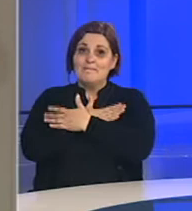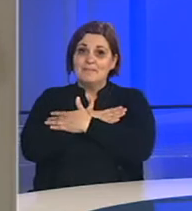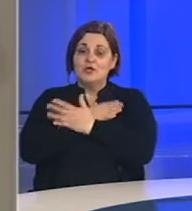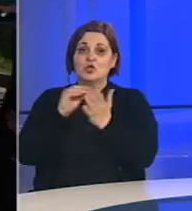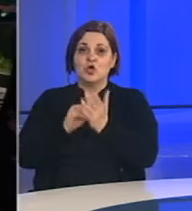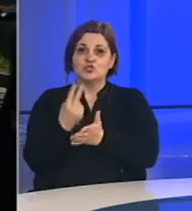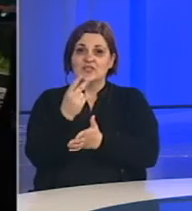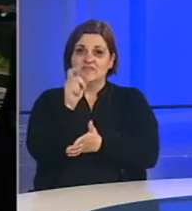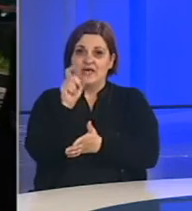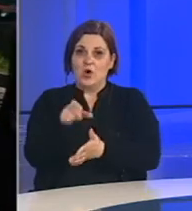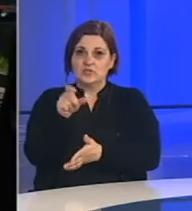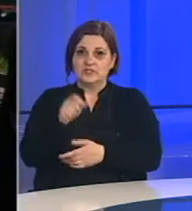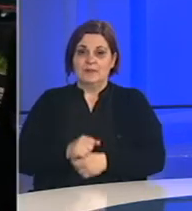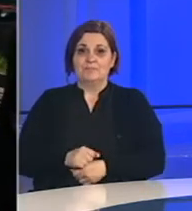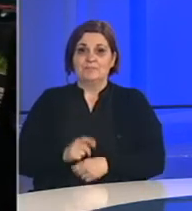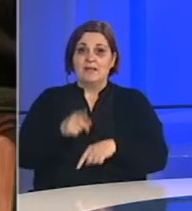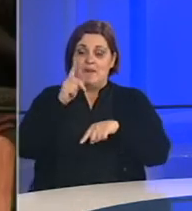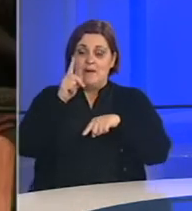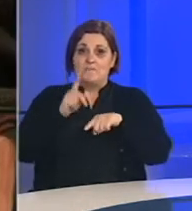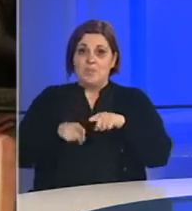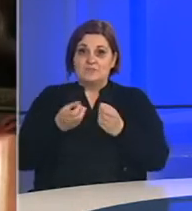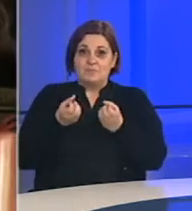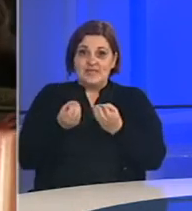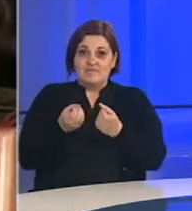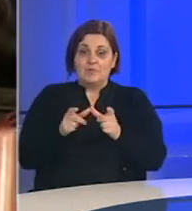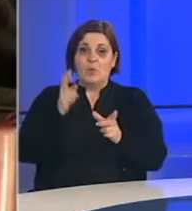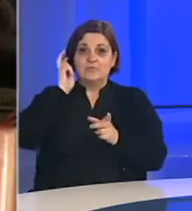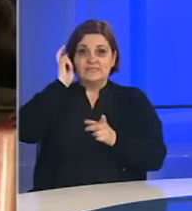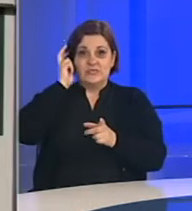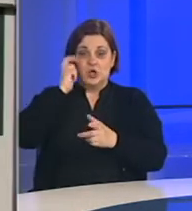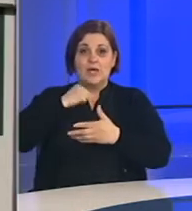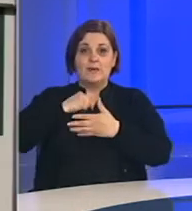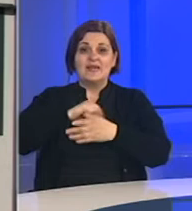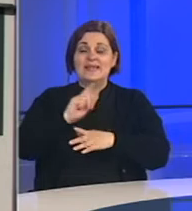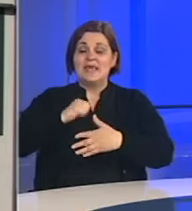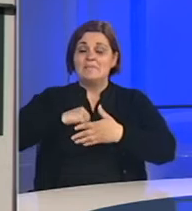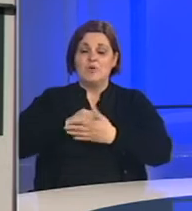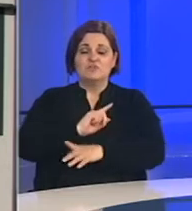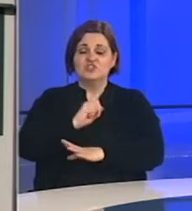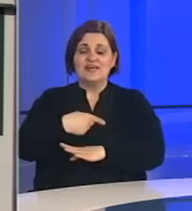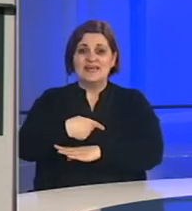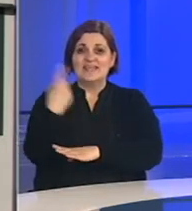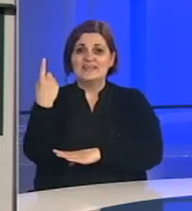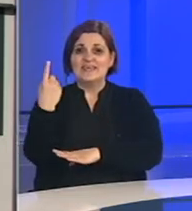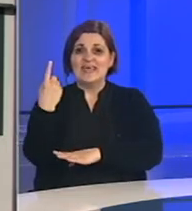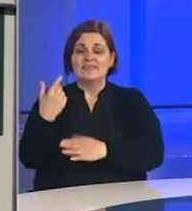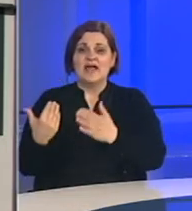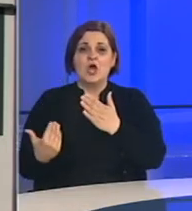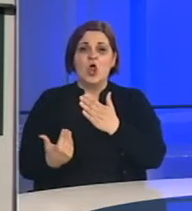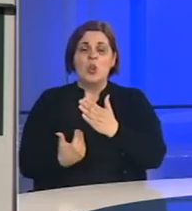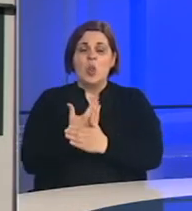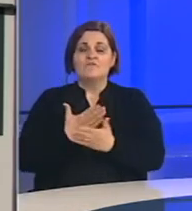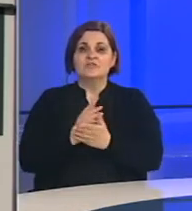preminule su još dvije osobe. Prema posljednjim informacijama, u Crnoj Gori nije potvrđen niti jedan novi